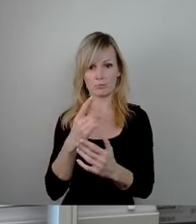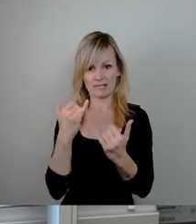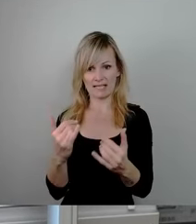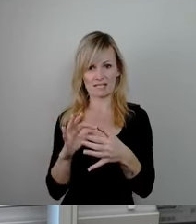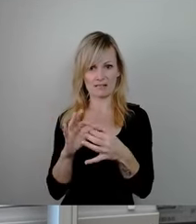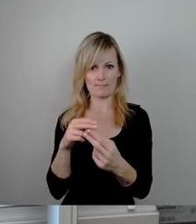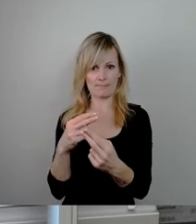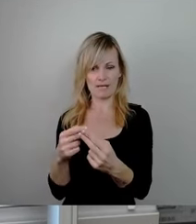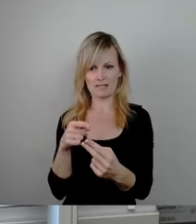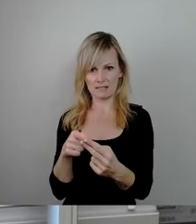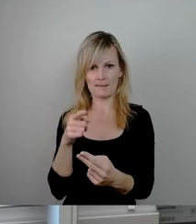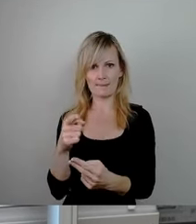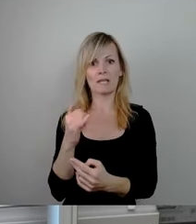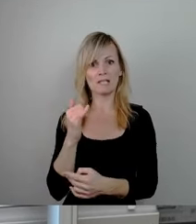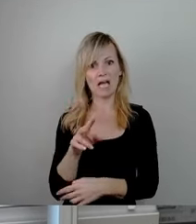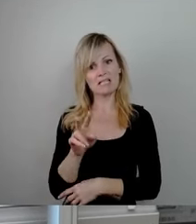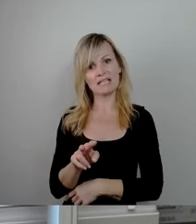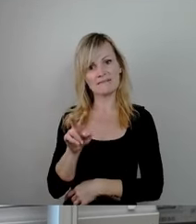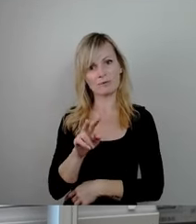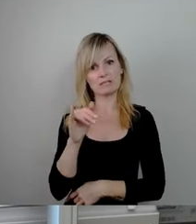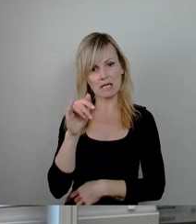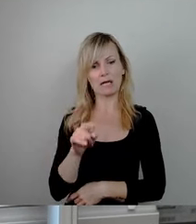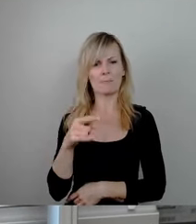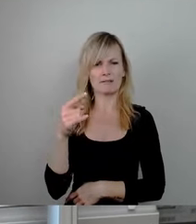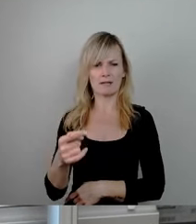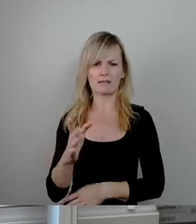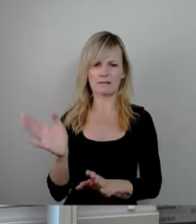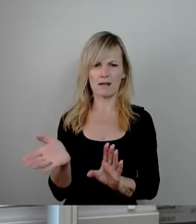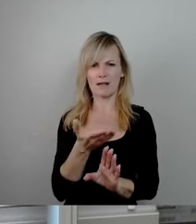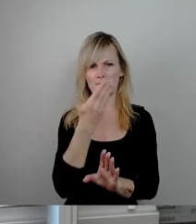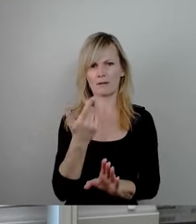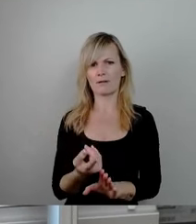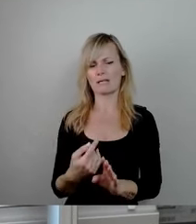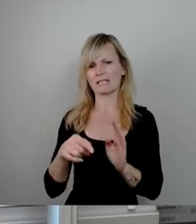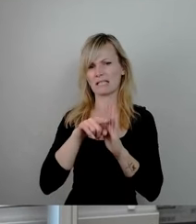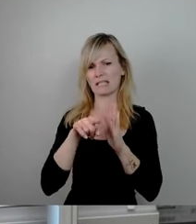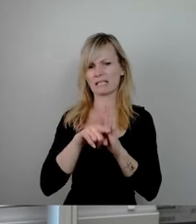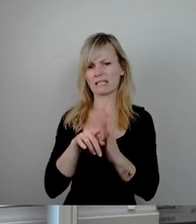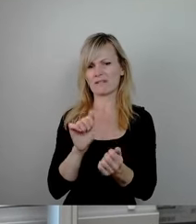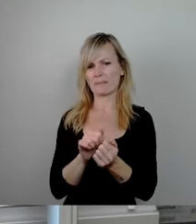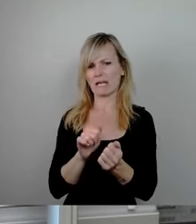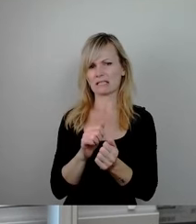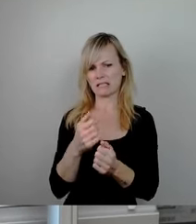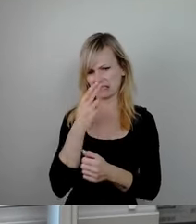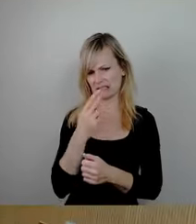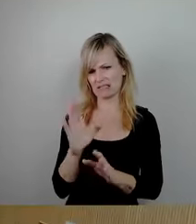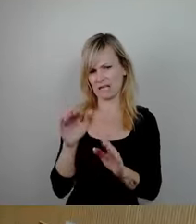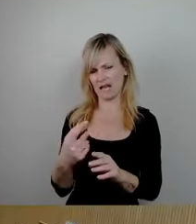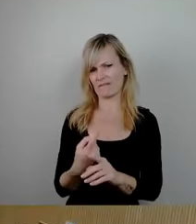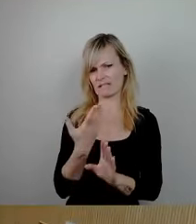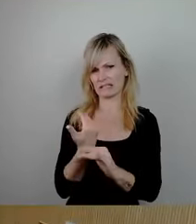Solange ist sie durchaus eine Sehenswürdigkeit. Danach aber können wir auf die eher negative Publicity verzichten. Danke, meine Herrschaften.